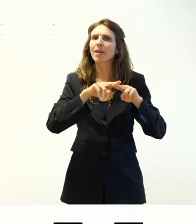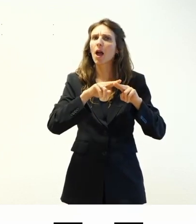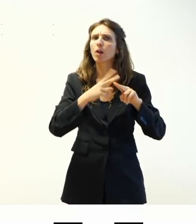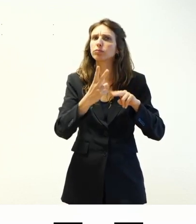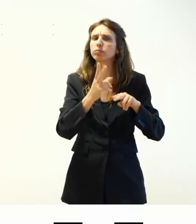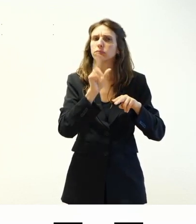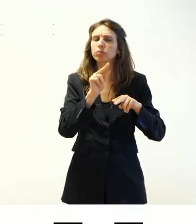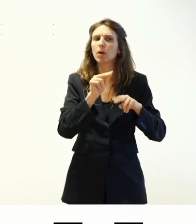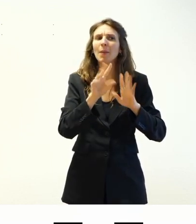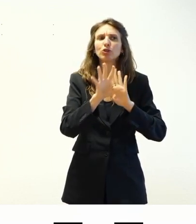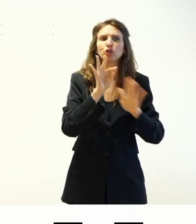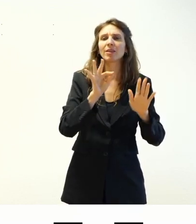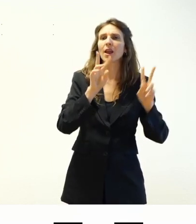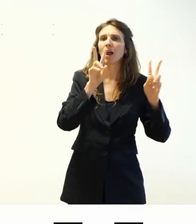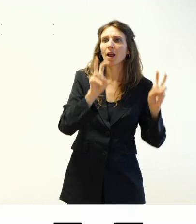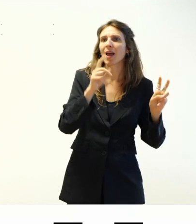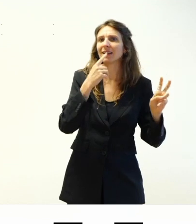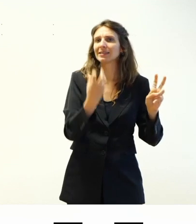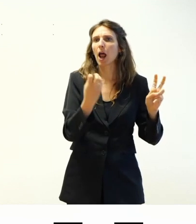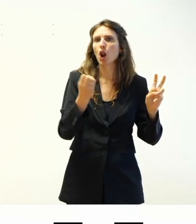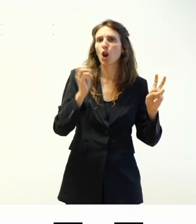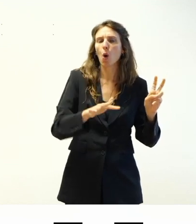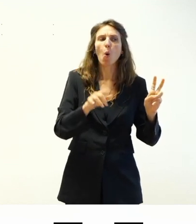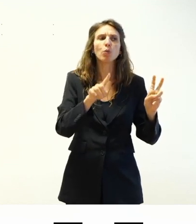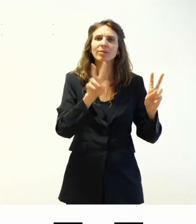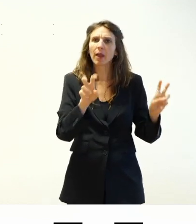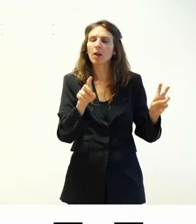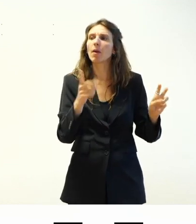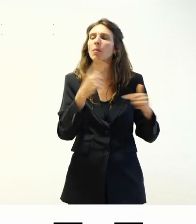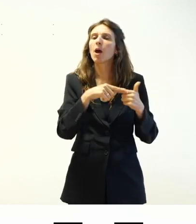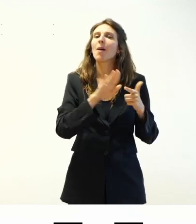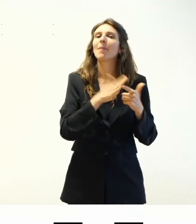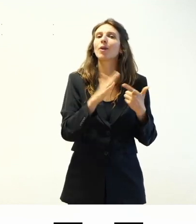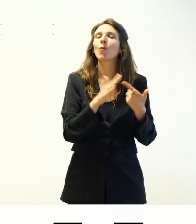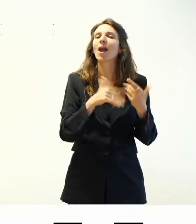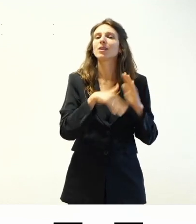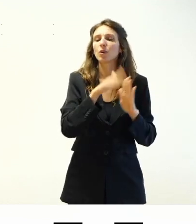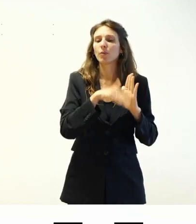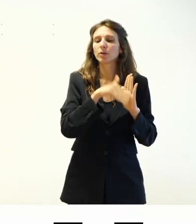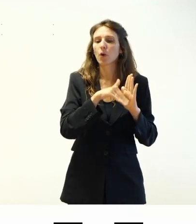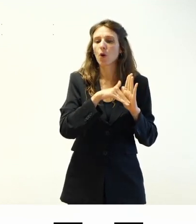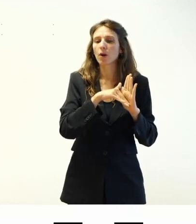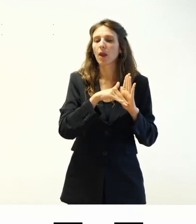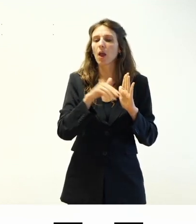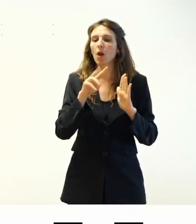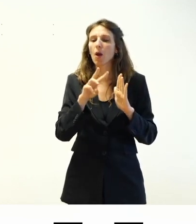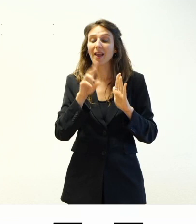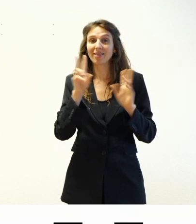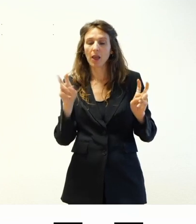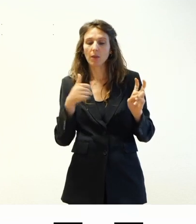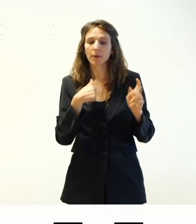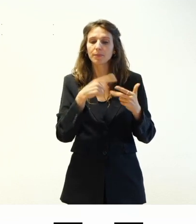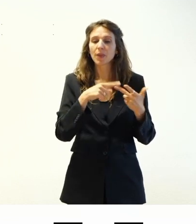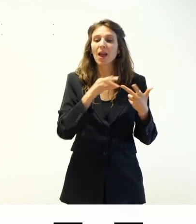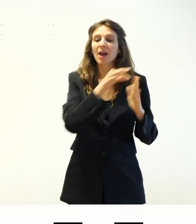tema quindi questo proprio che può andar bene per tutti c'è il manuale dello sviluppatore dei temi i requisiti di accessibilità dei temi all